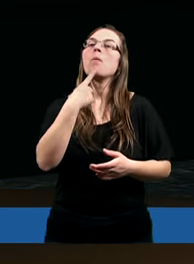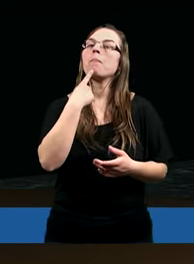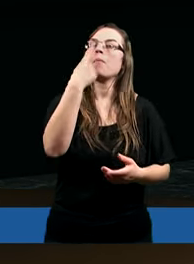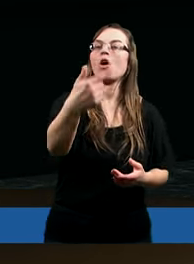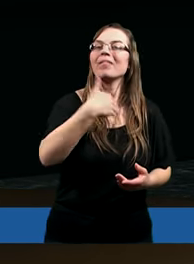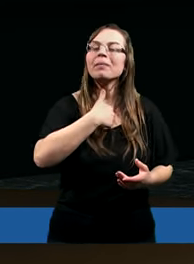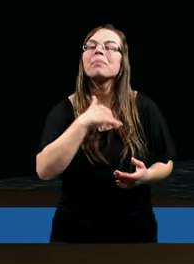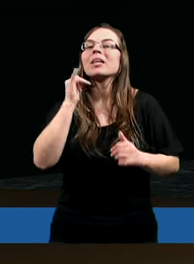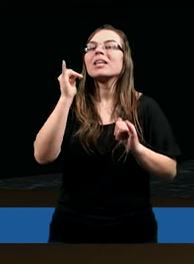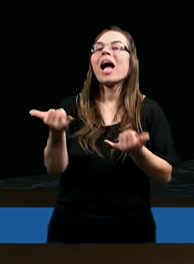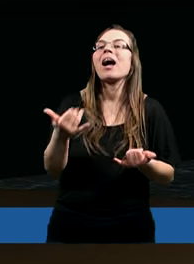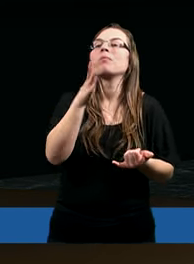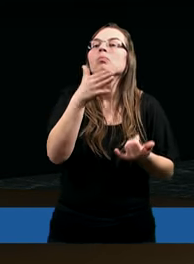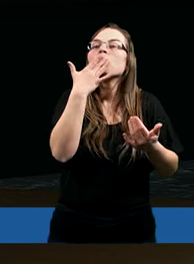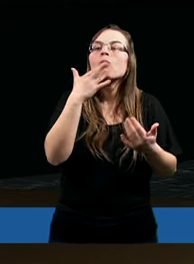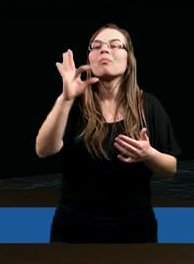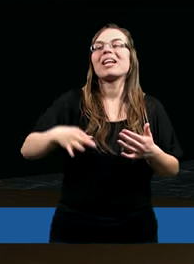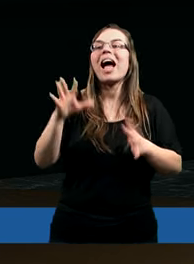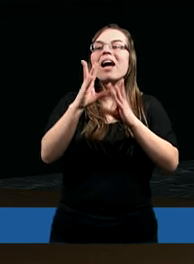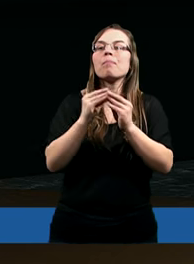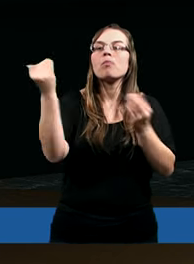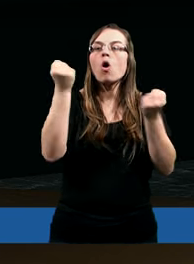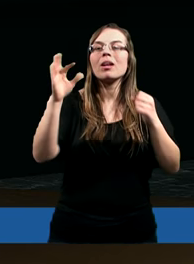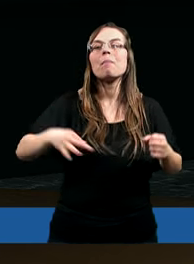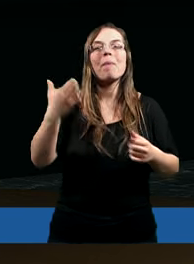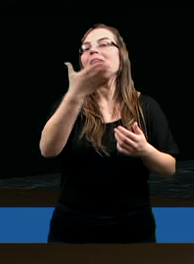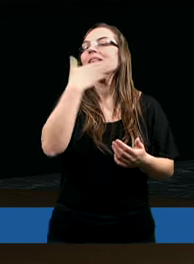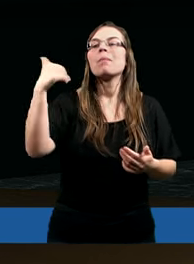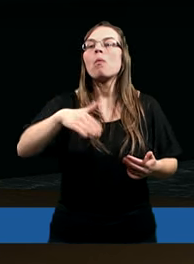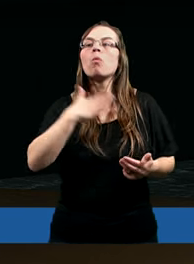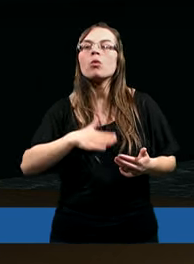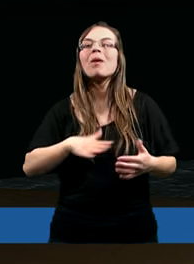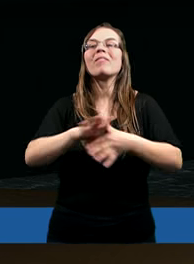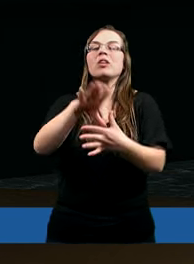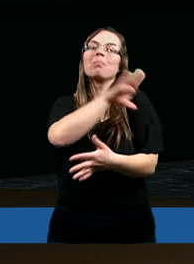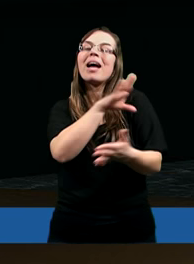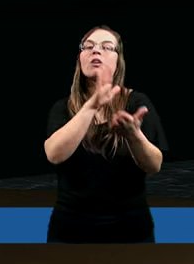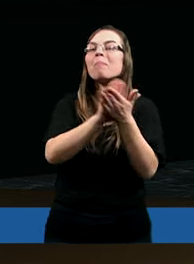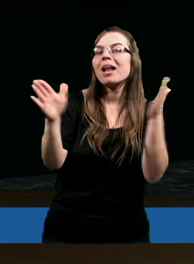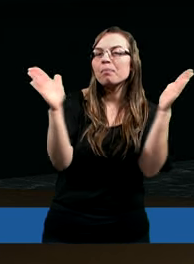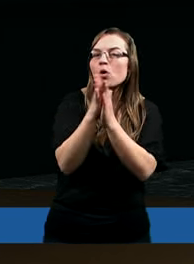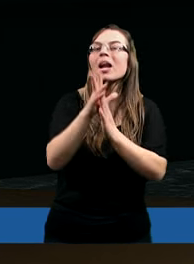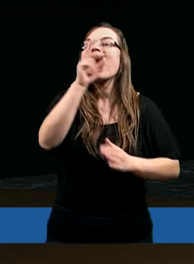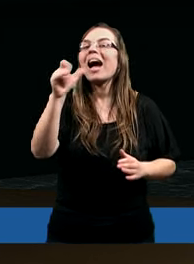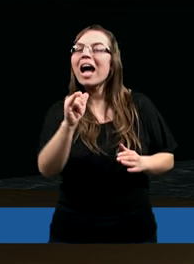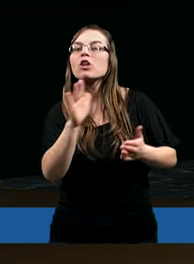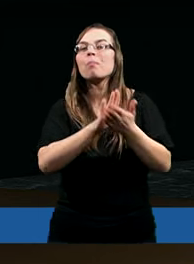Powiedz im, jaką żyw, mówi wszechmocny Pan. Nie mam upodobania w śmierci bezbożnego, a raczej by się bezbożny